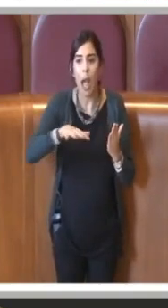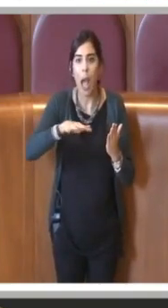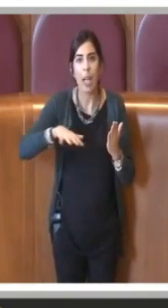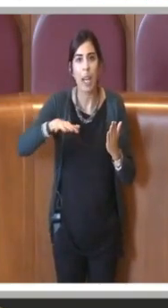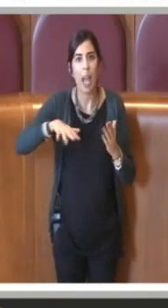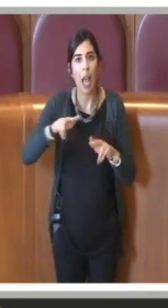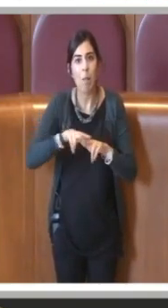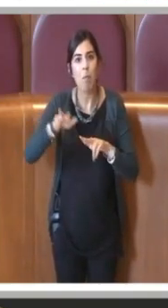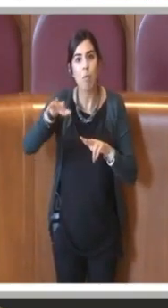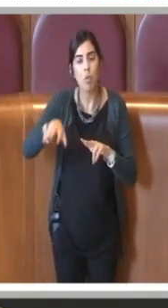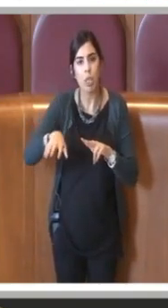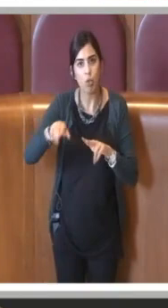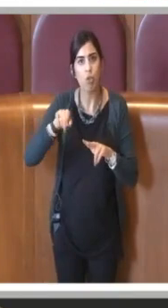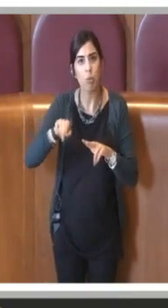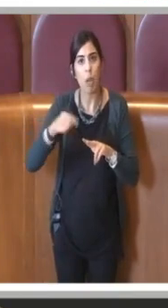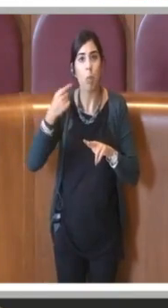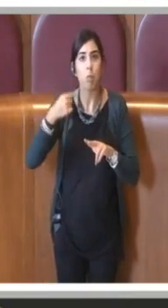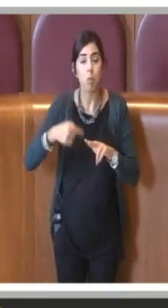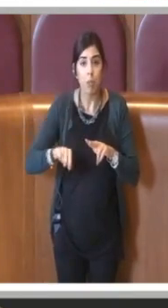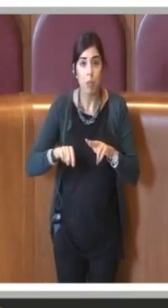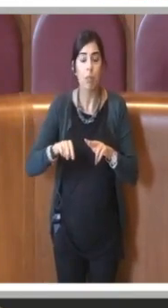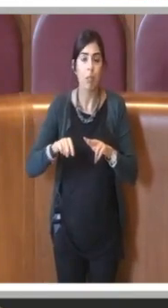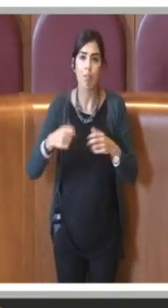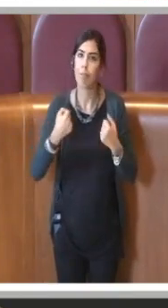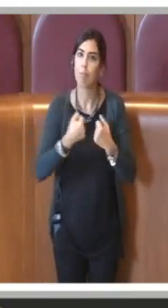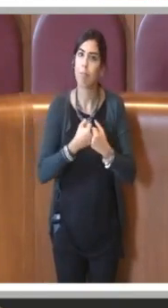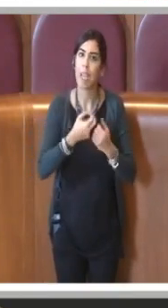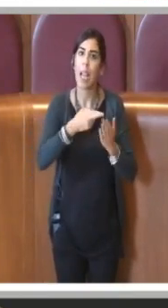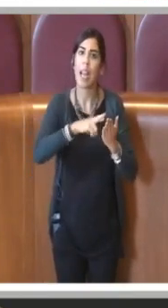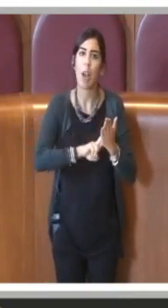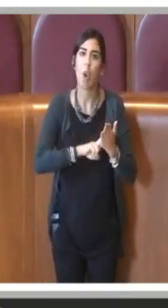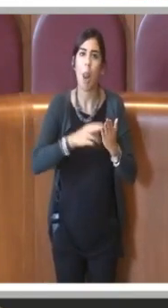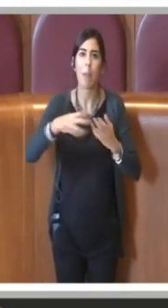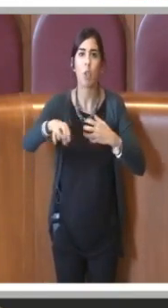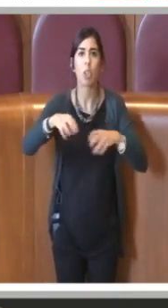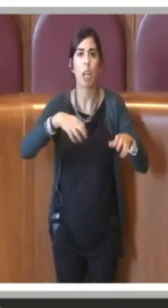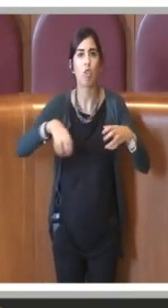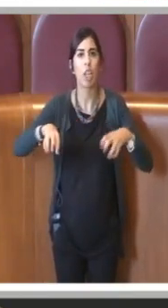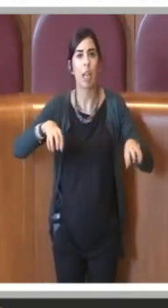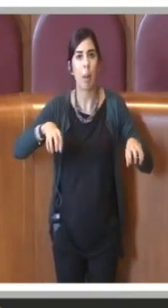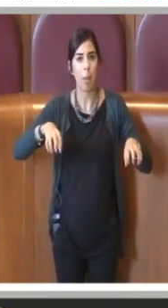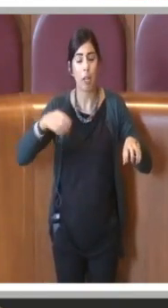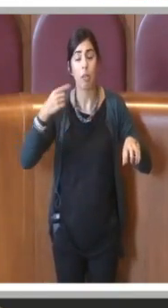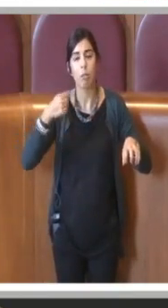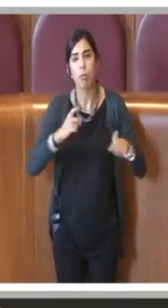decentramento e qui poi si potrebbe parlare di competenza in materia